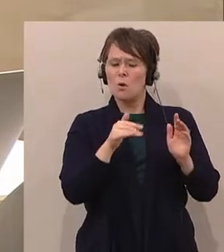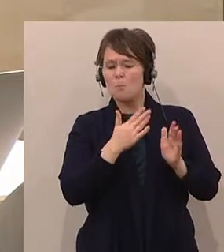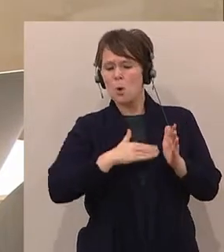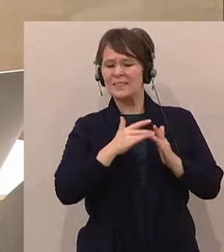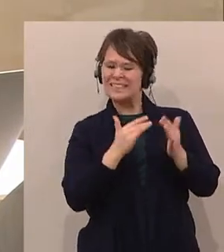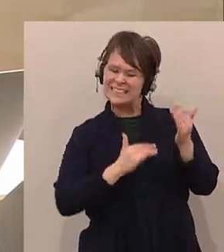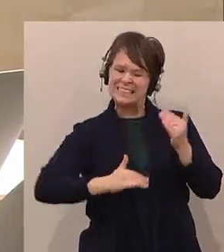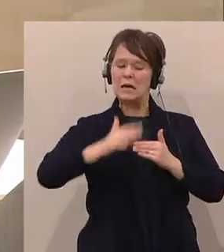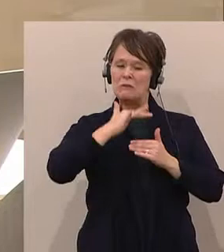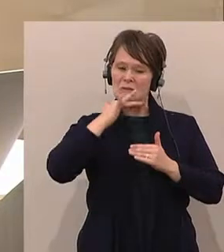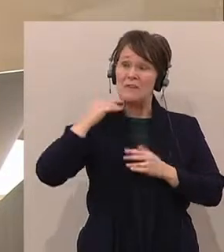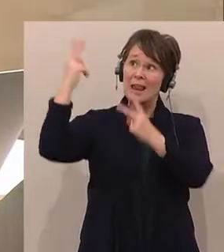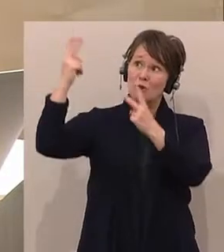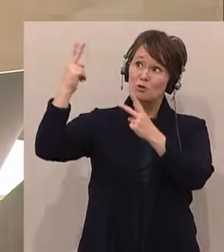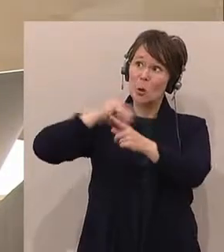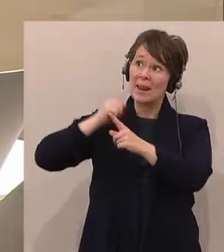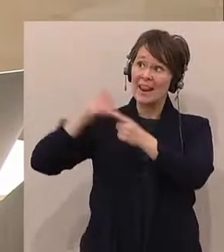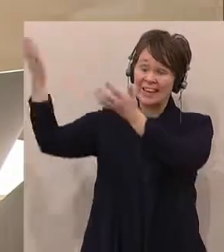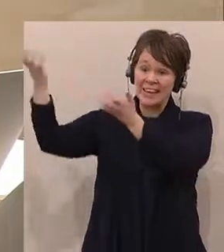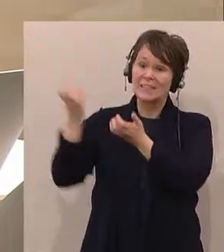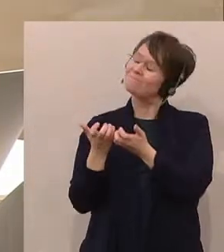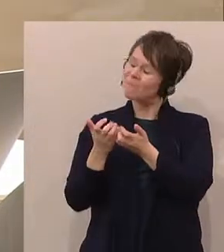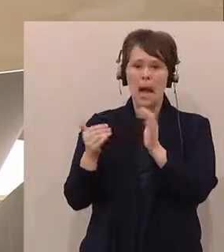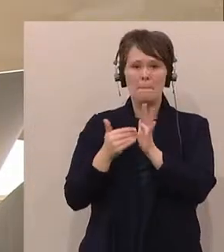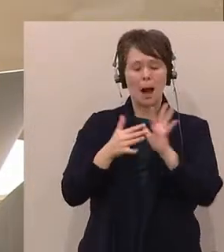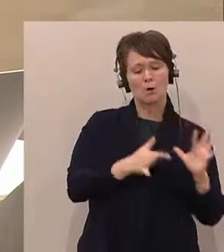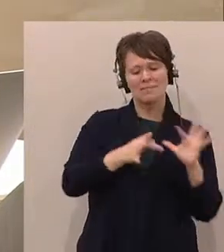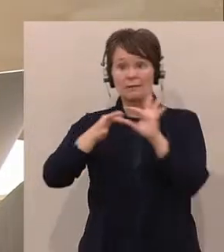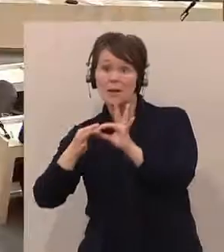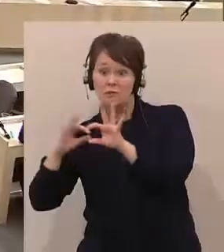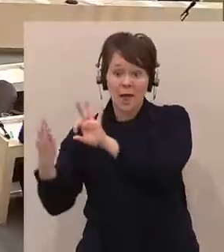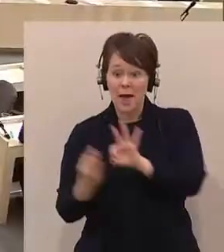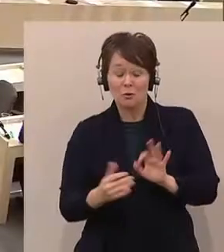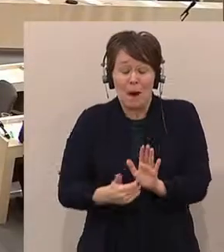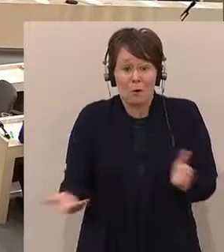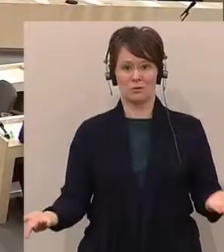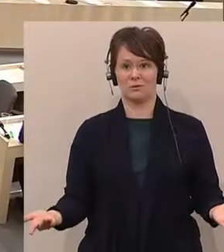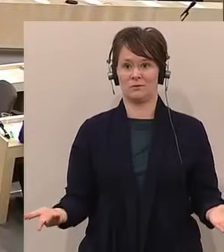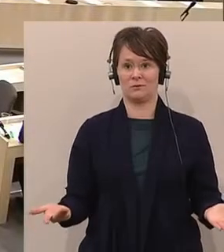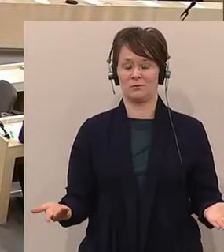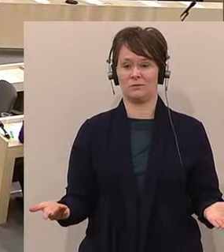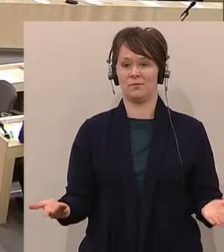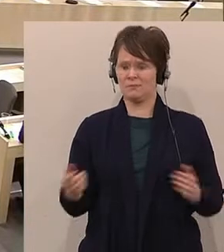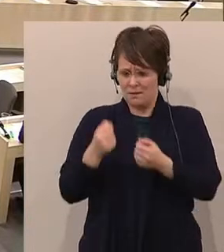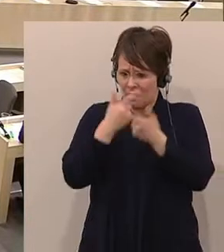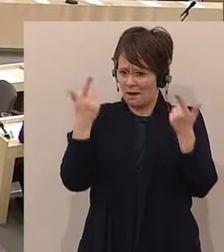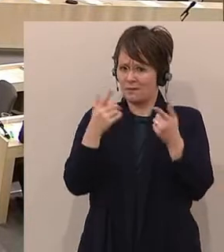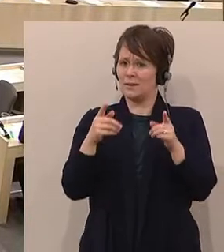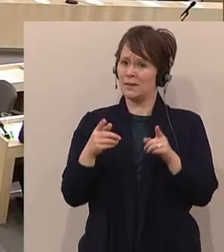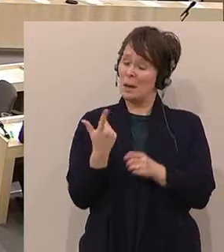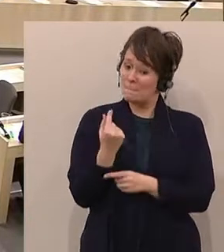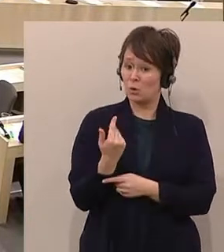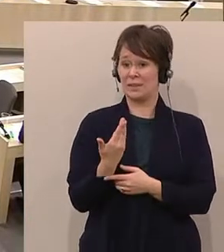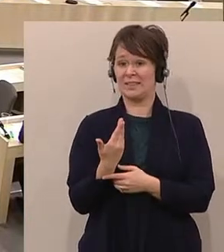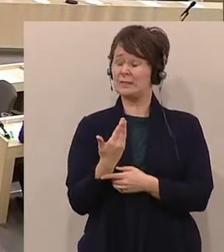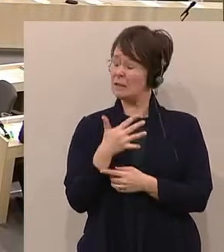dann brauchen wir Transferleitungen. Ohne die wird es nicht gehen. Das ist einmal ganz klar. Und so gesehen haben wir alle Hände voll